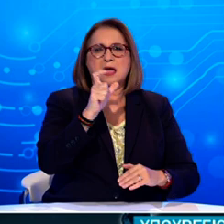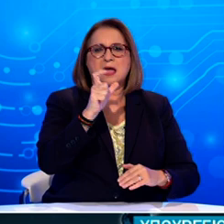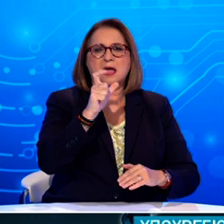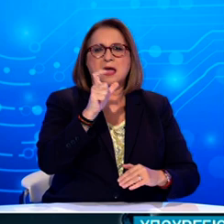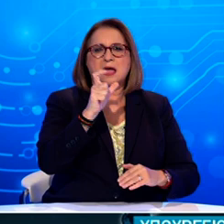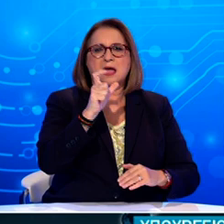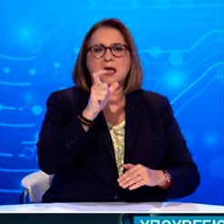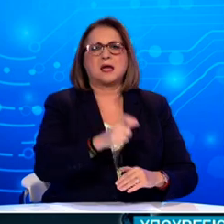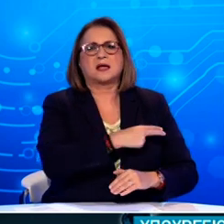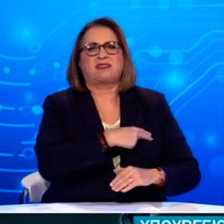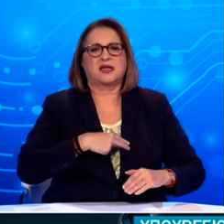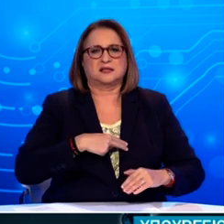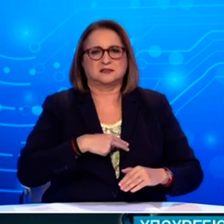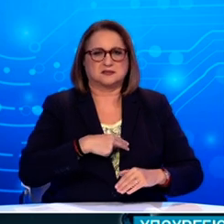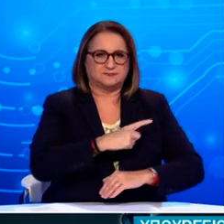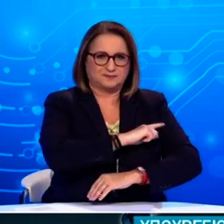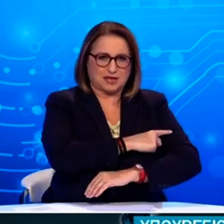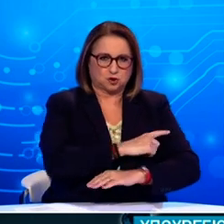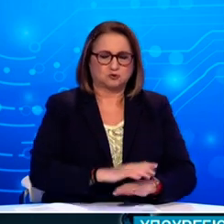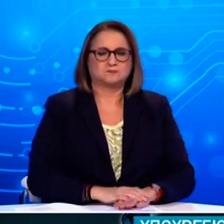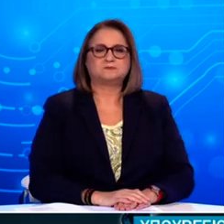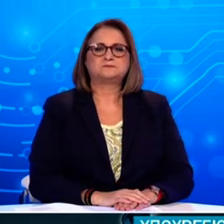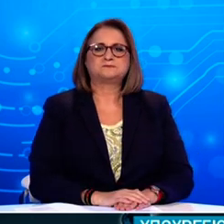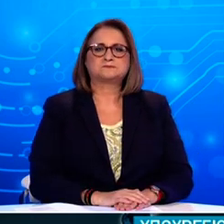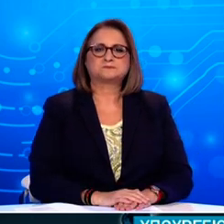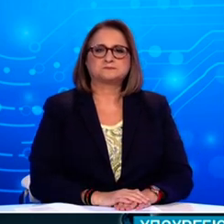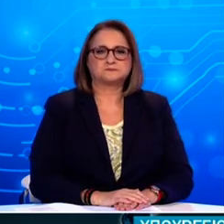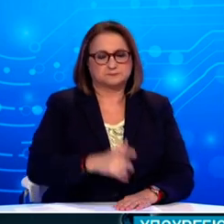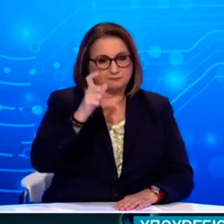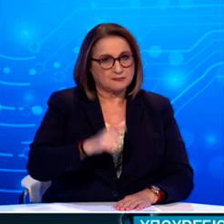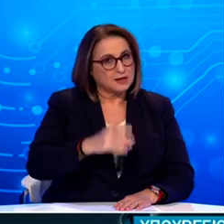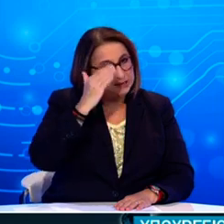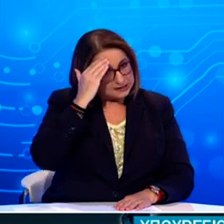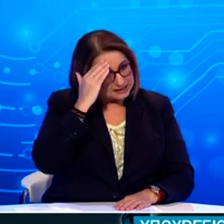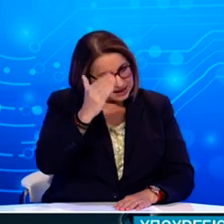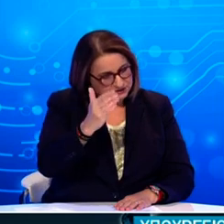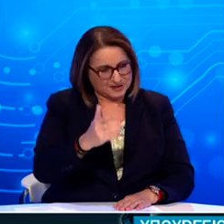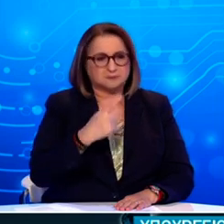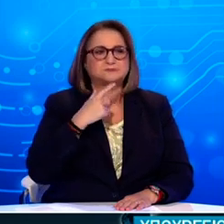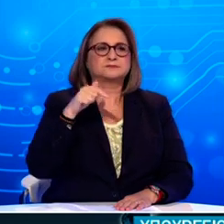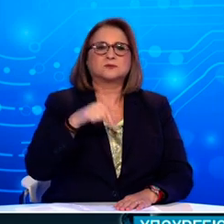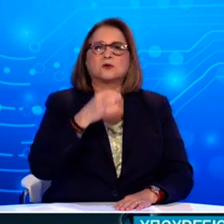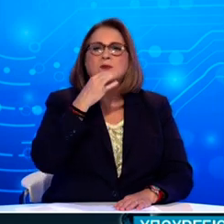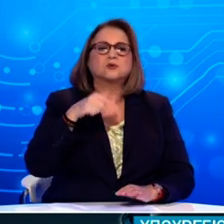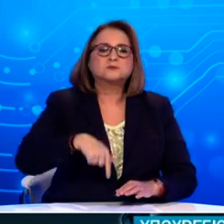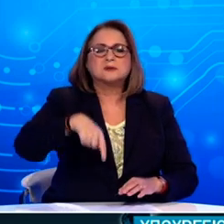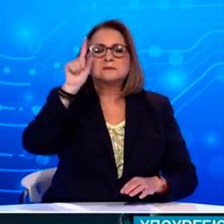Καλησπέρα σας. Θα ξεκινήσουμε με την ημερήσια επιδημιολογική έκθεση του ΕΟΔΗ.